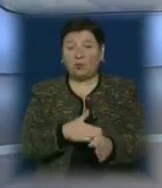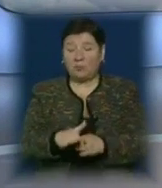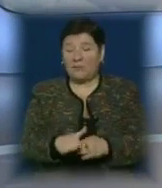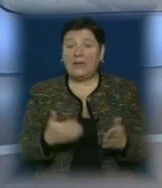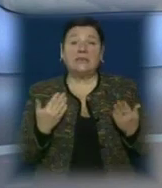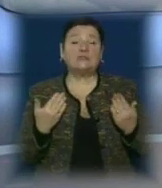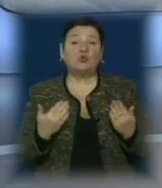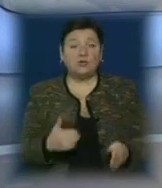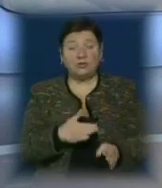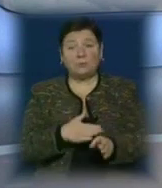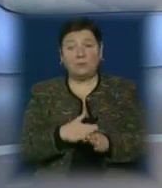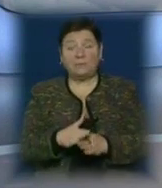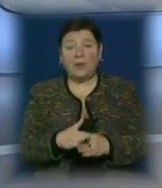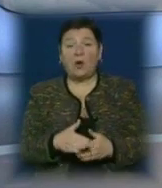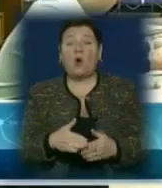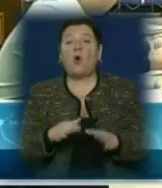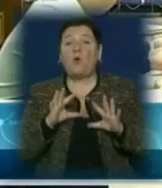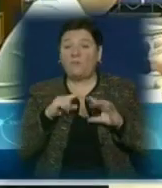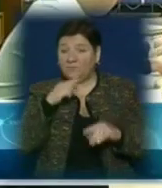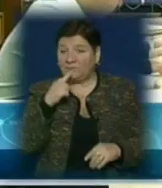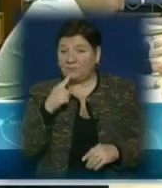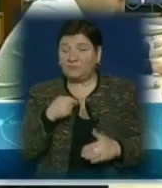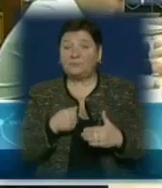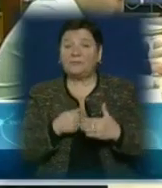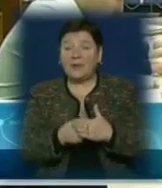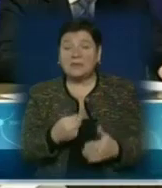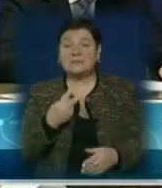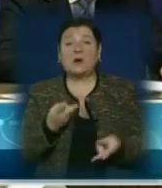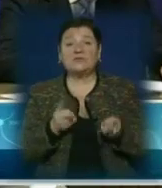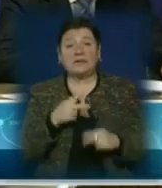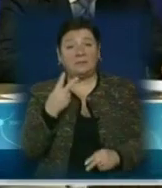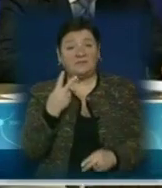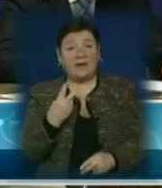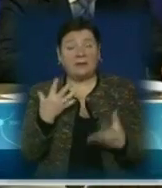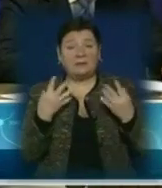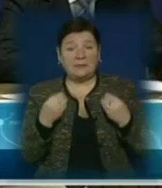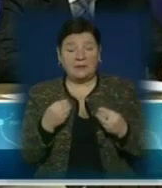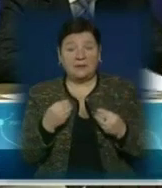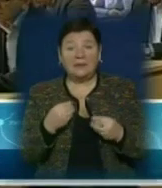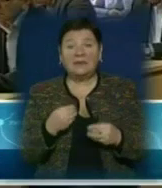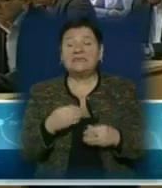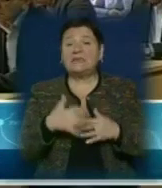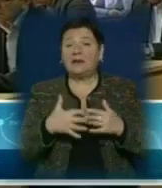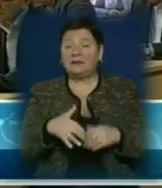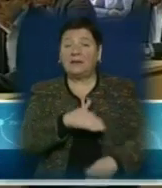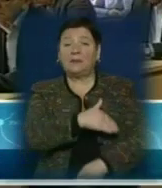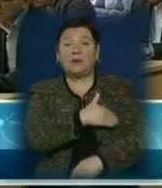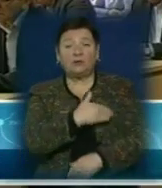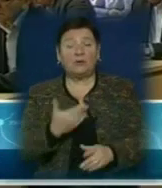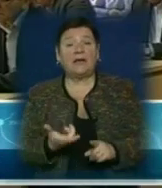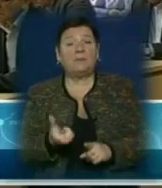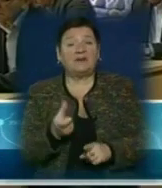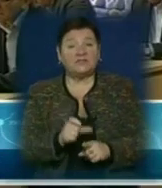сьогоднішньому засіданні обґрунтовують його тим, що за останні два дні в обласному центрі Закарпаття добувати середня температура не